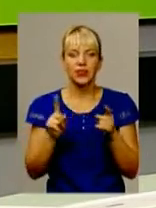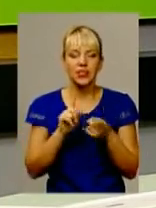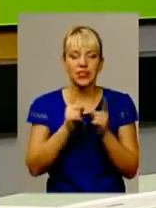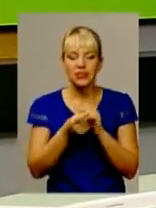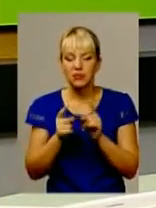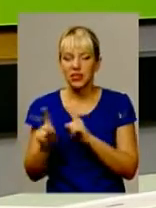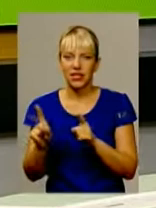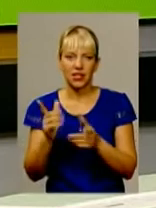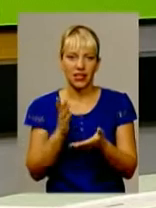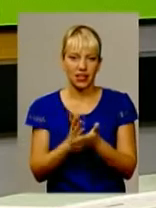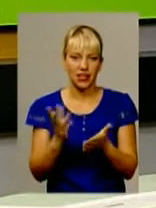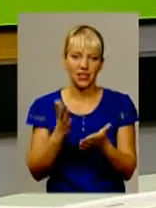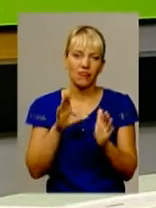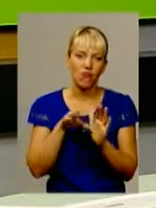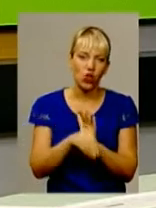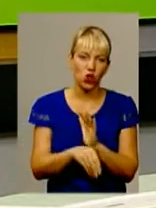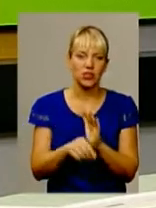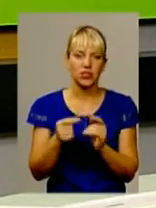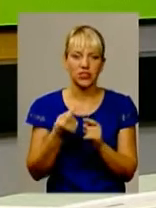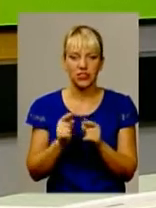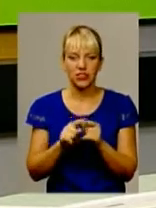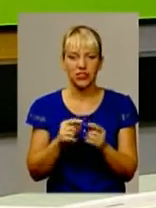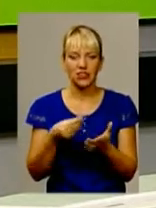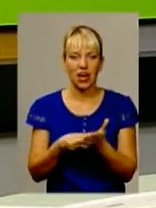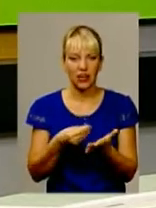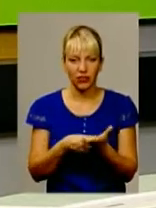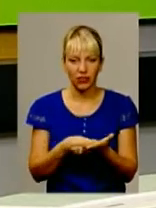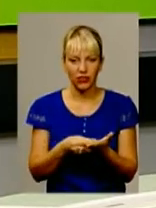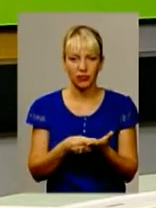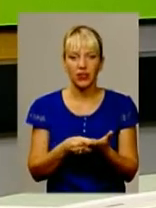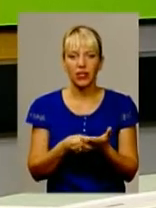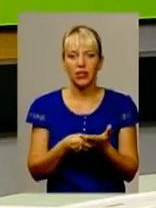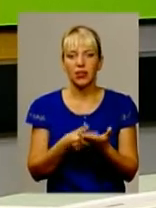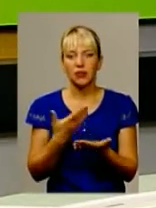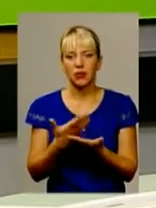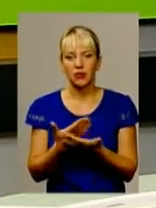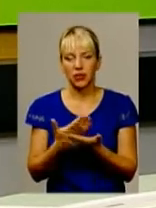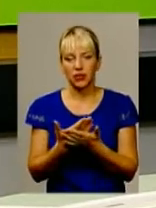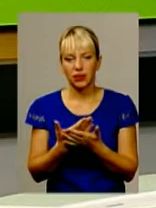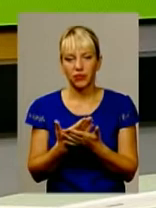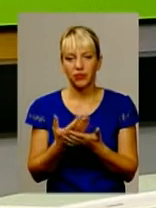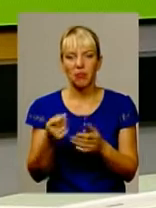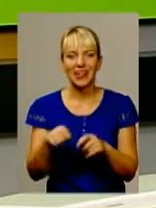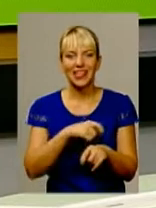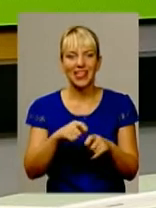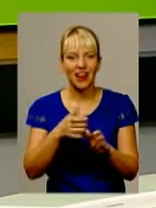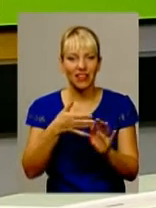вносять, які складові даного тарифу. Тобто тут це от визначається. Є прямі матеріальні витрати, тобто тут